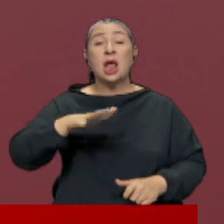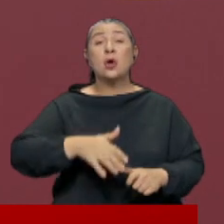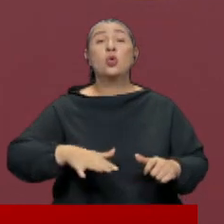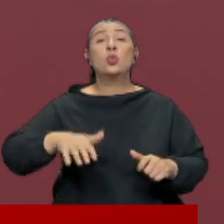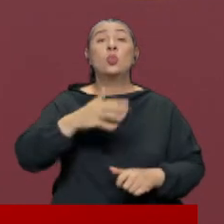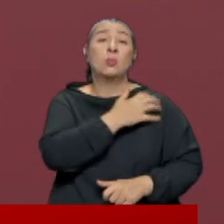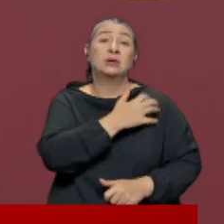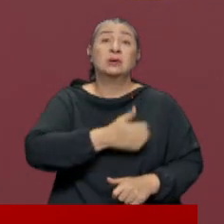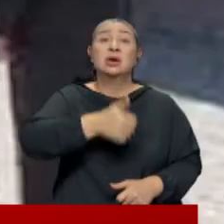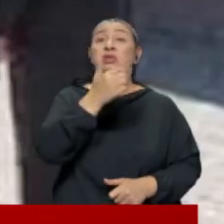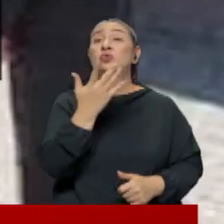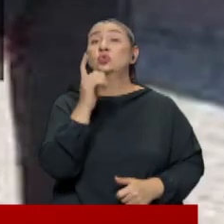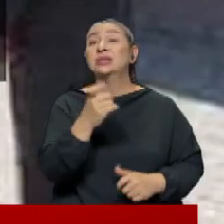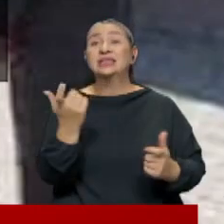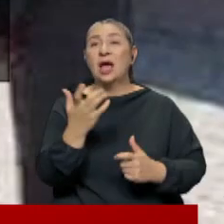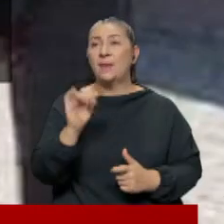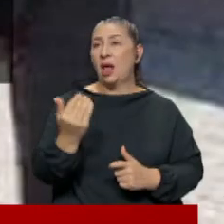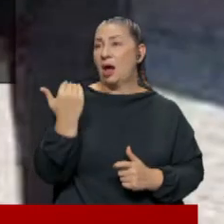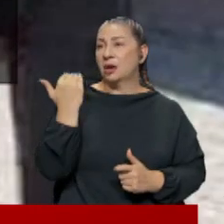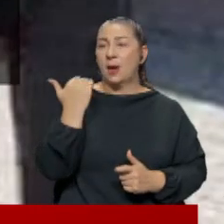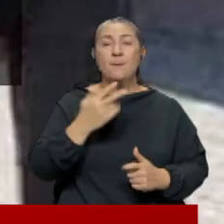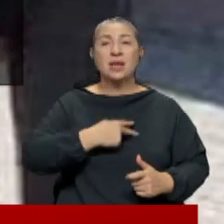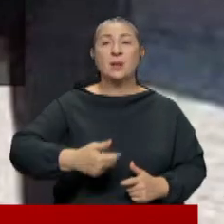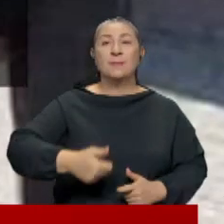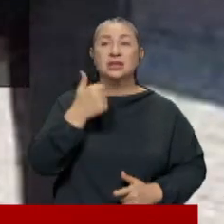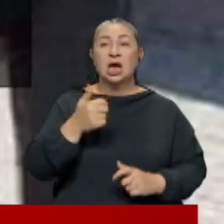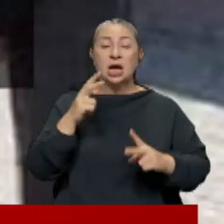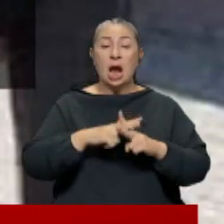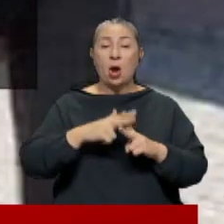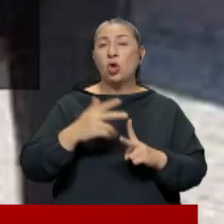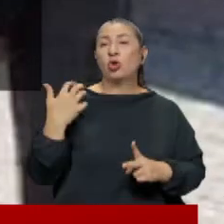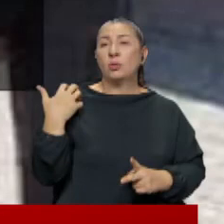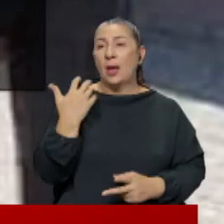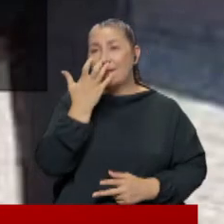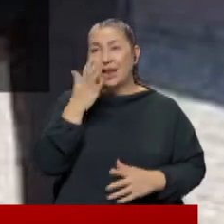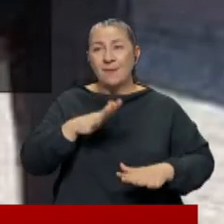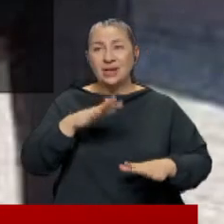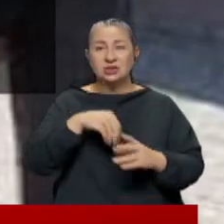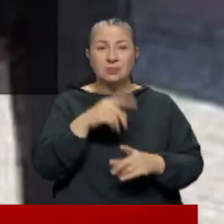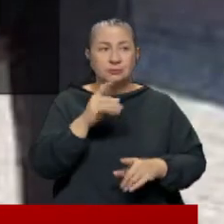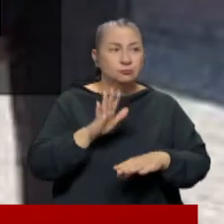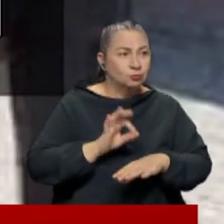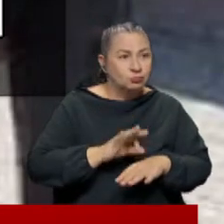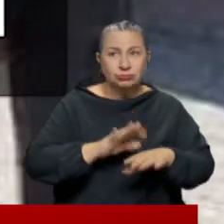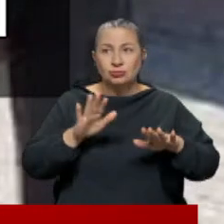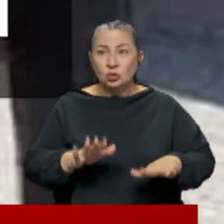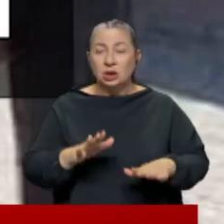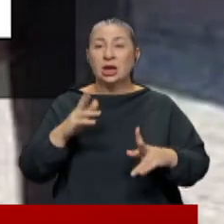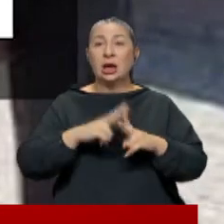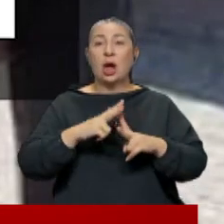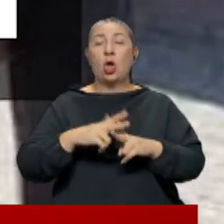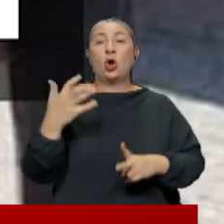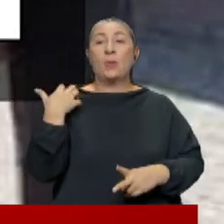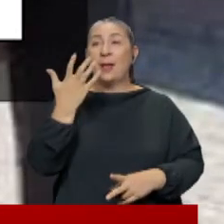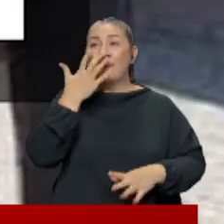Başkanlığı'na soruyoruz neresinde? Hemen arkamda belediye başkanımızla gelen kale kol komutanımızı beklemek için bir an duraksadığım esnada, kale kol